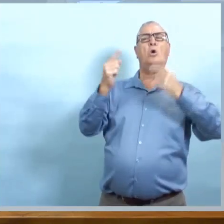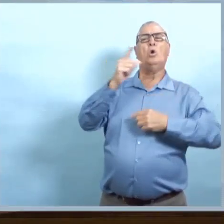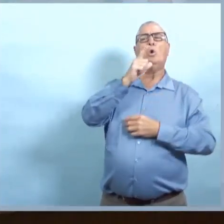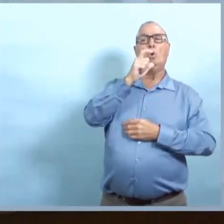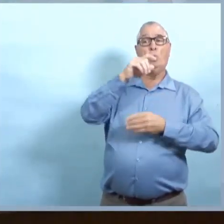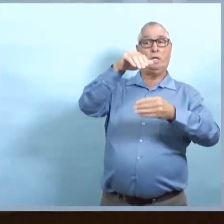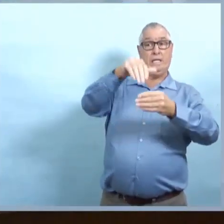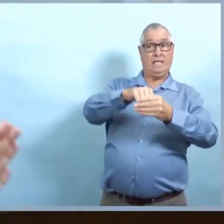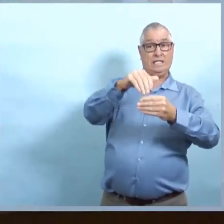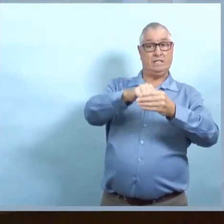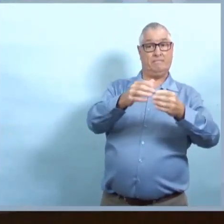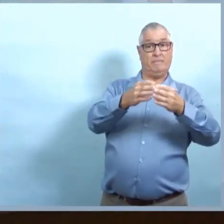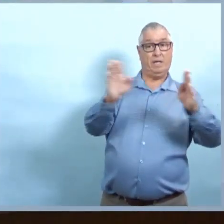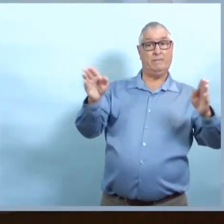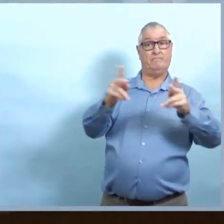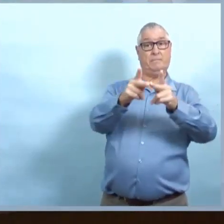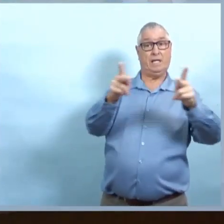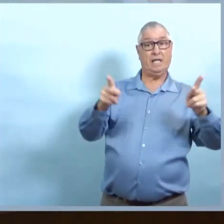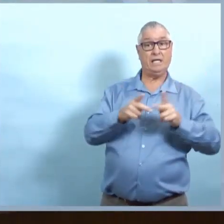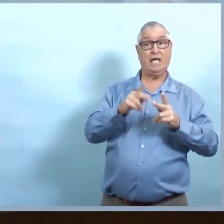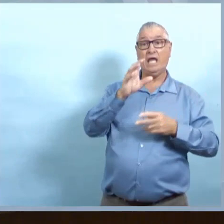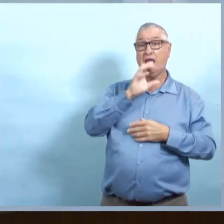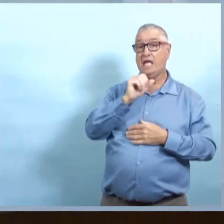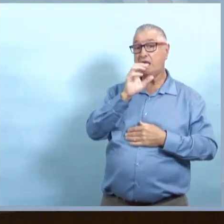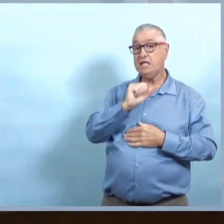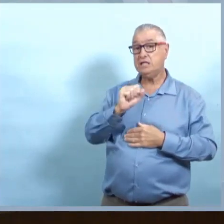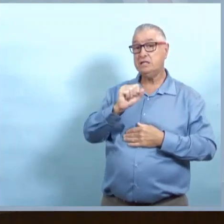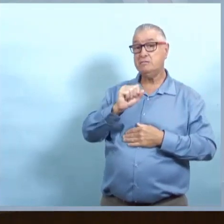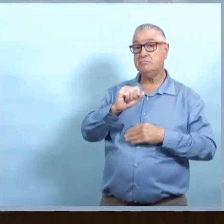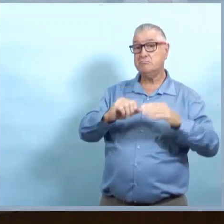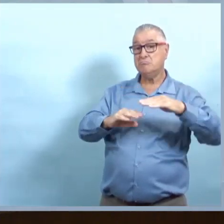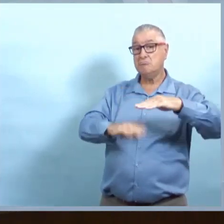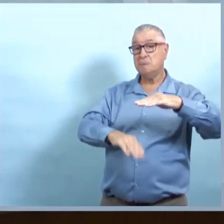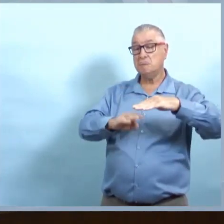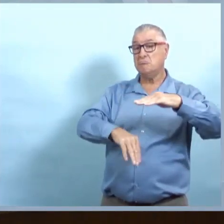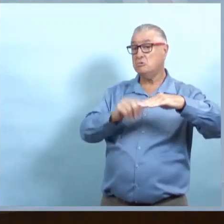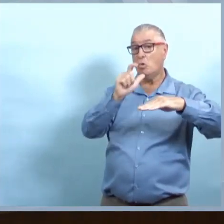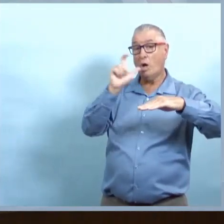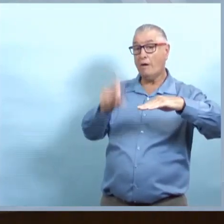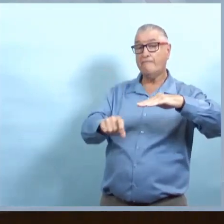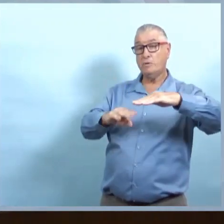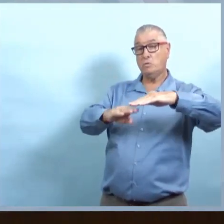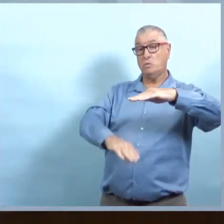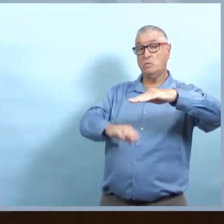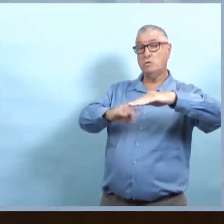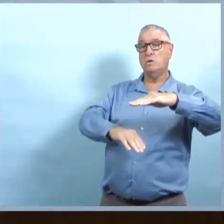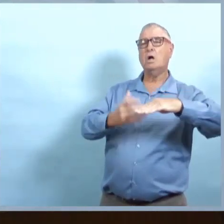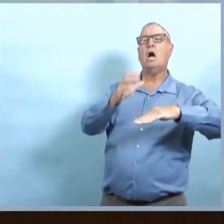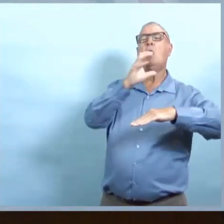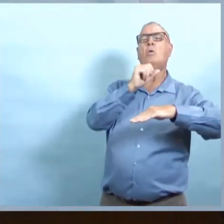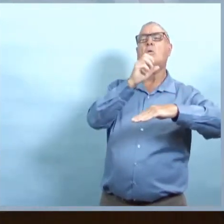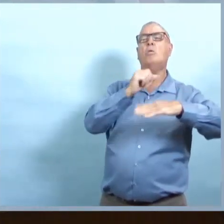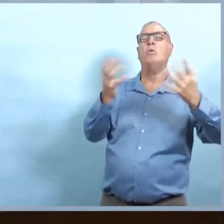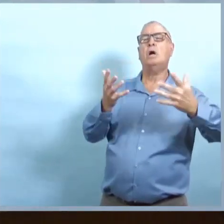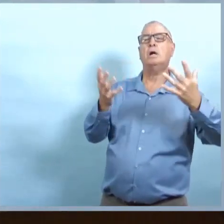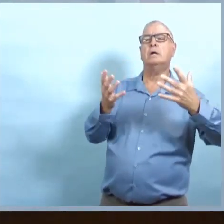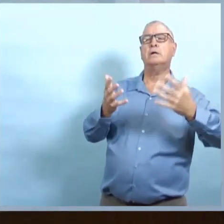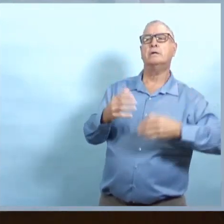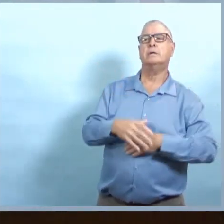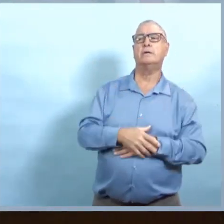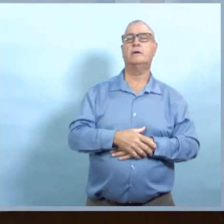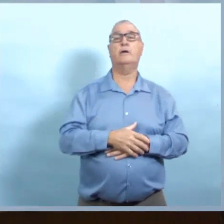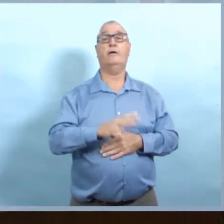dans les écoles, le port du masque sont à la quatrième année et plus. Est-ce que vous avez des recommandations